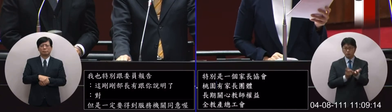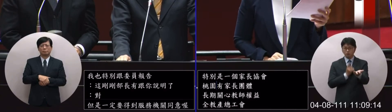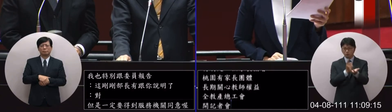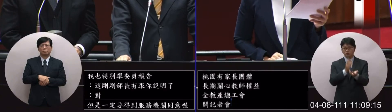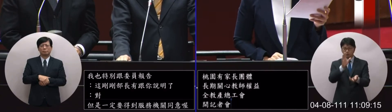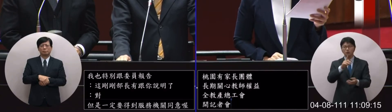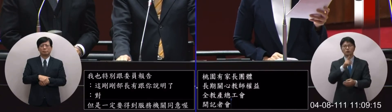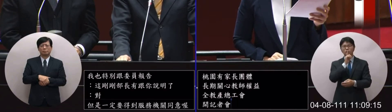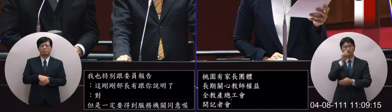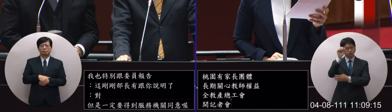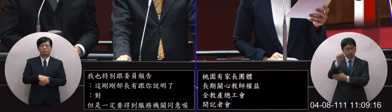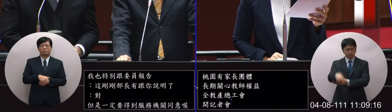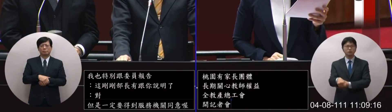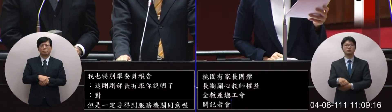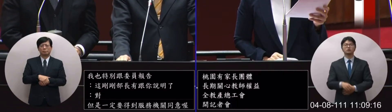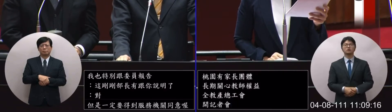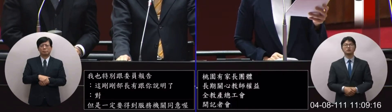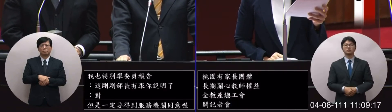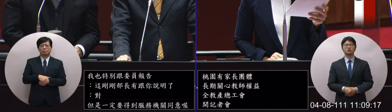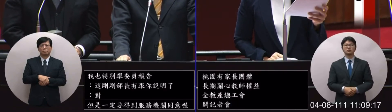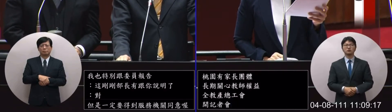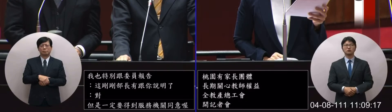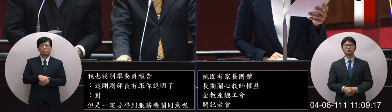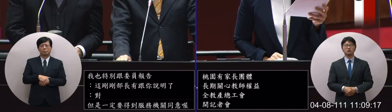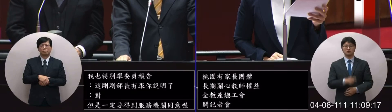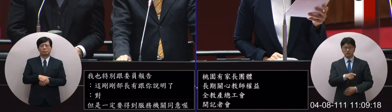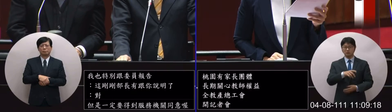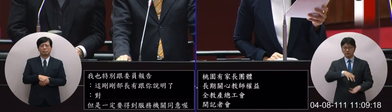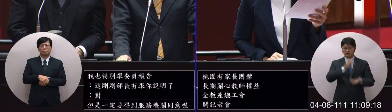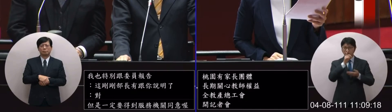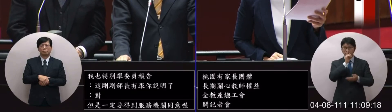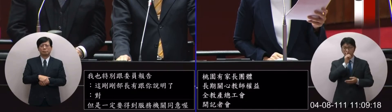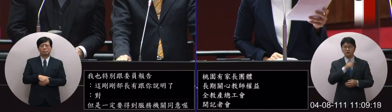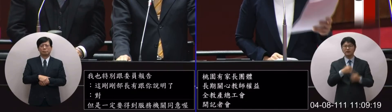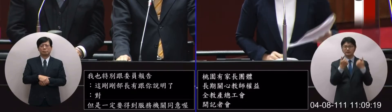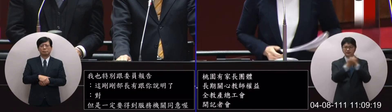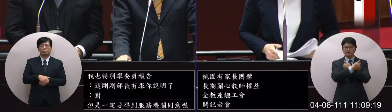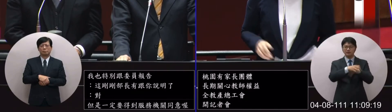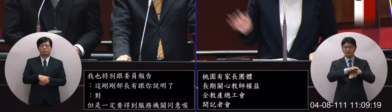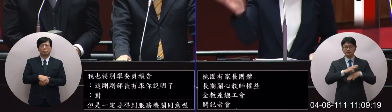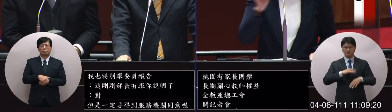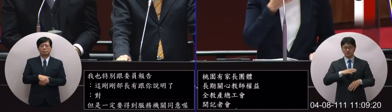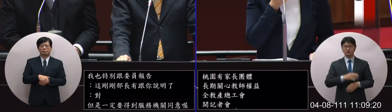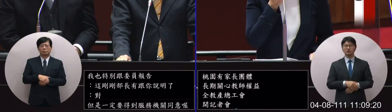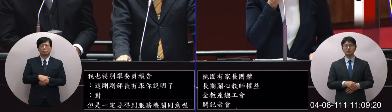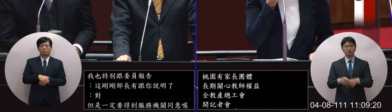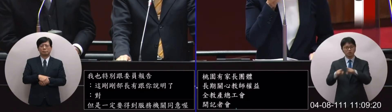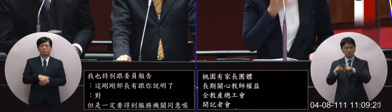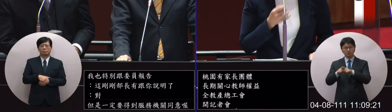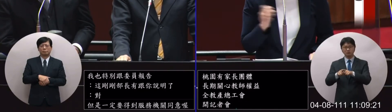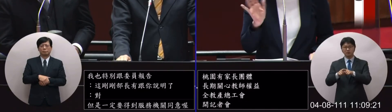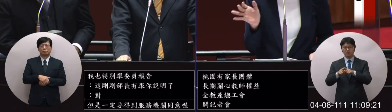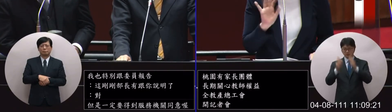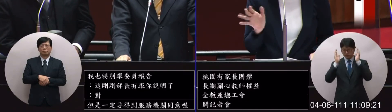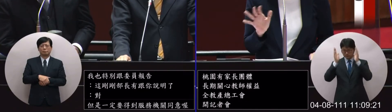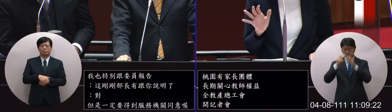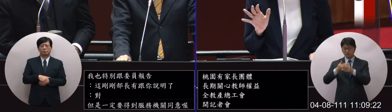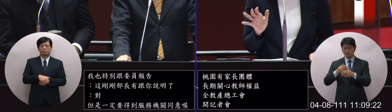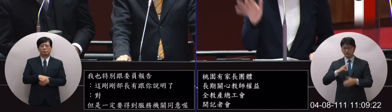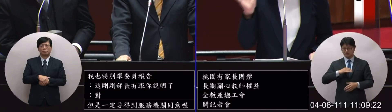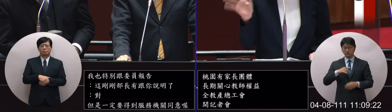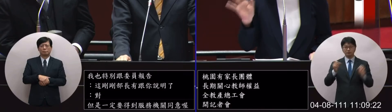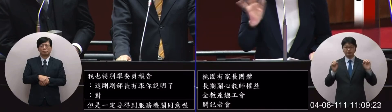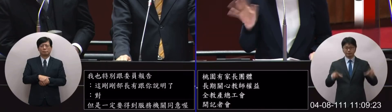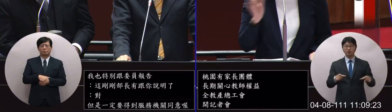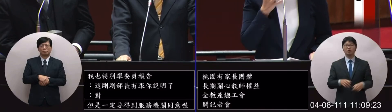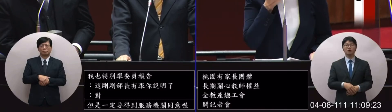是說同意的他們特別提到因為他們是代理老師代理老師跟一般的正職的老師的薪水是不一樣